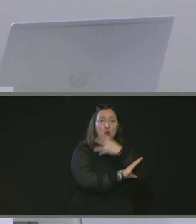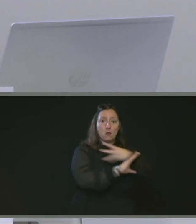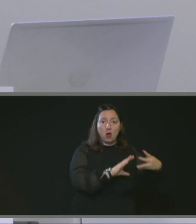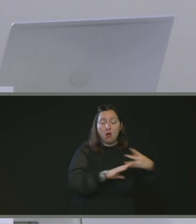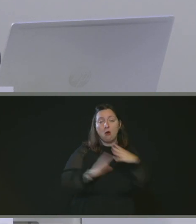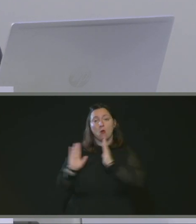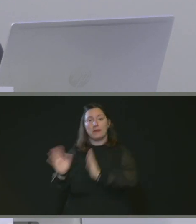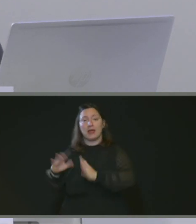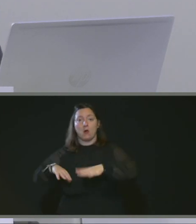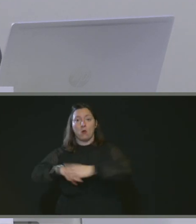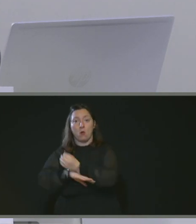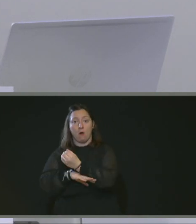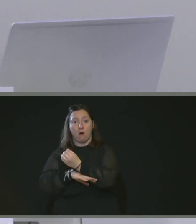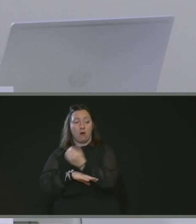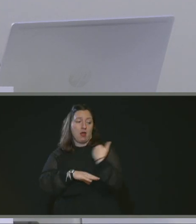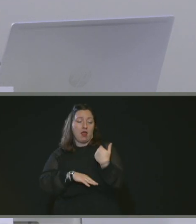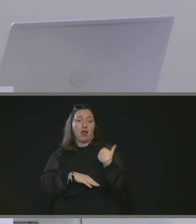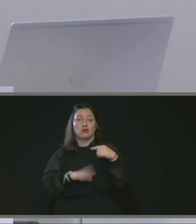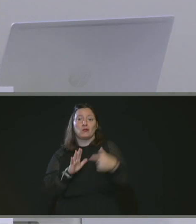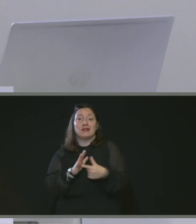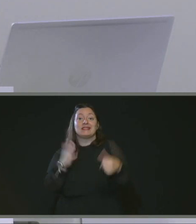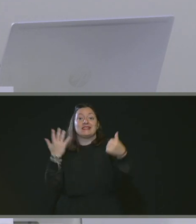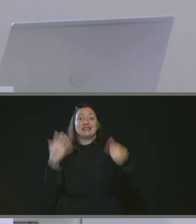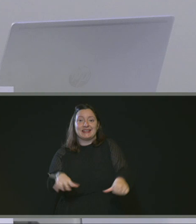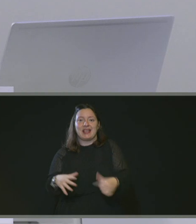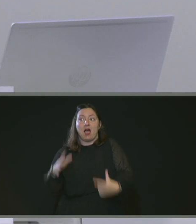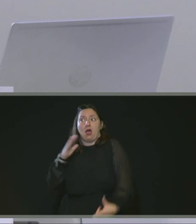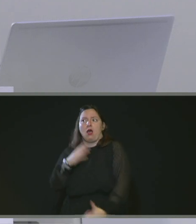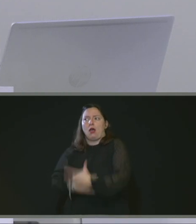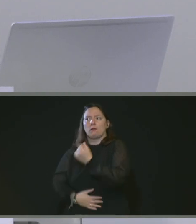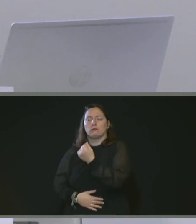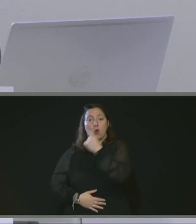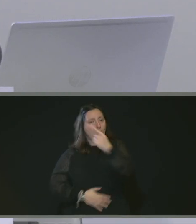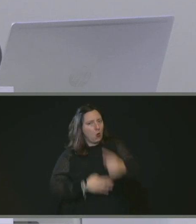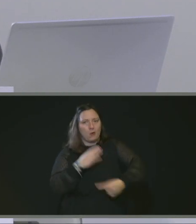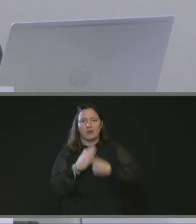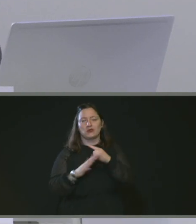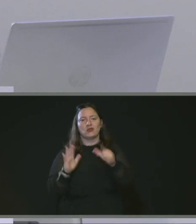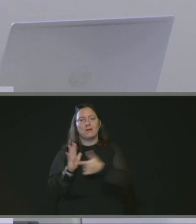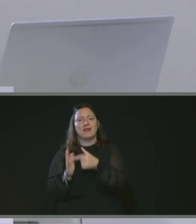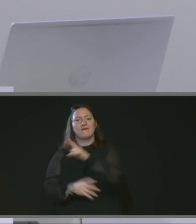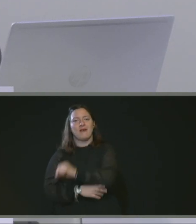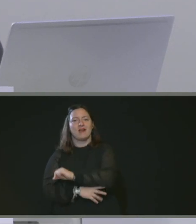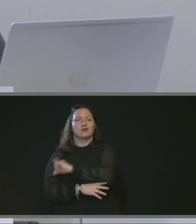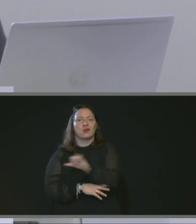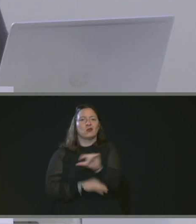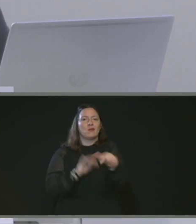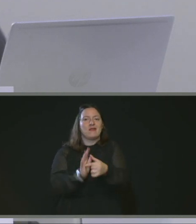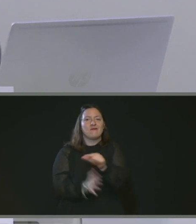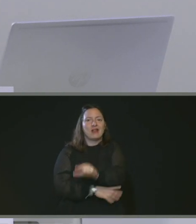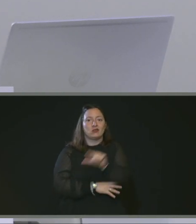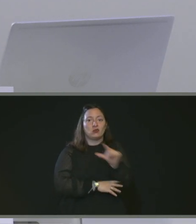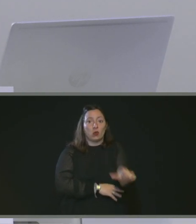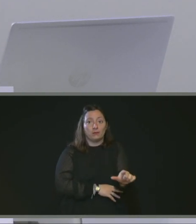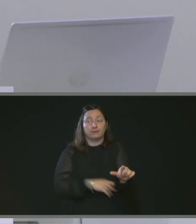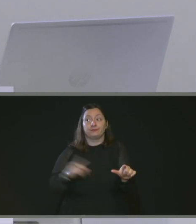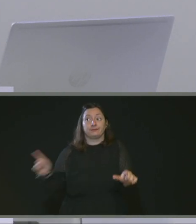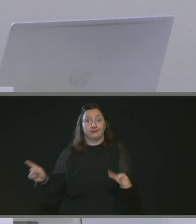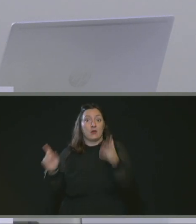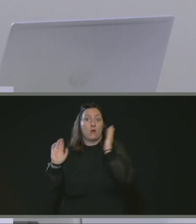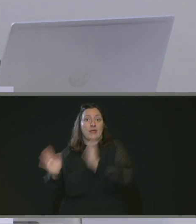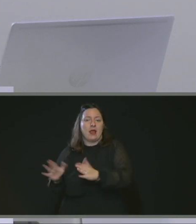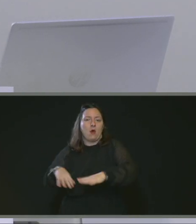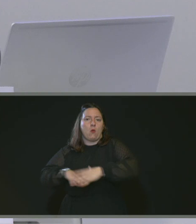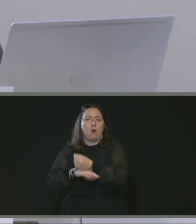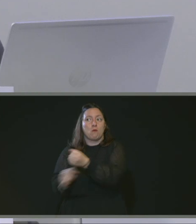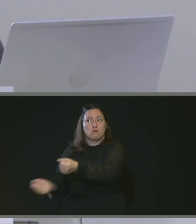ont initié un partenariat en 2016, reconduit pour la période 2020-2022. Donc en 2022, le CHU sollicite la métropole pour